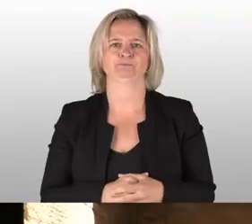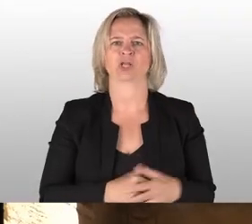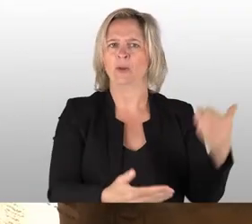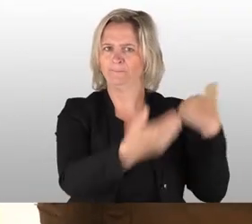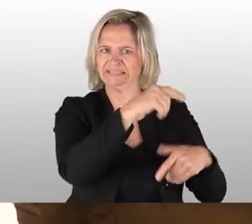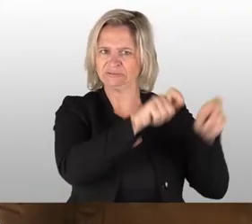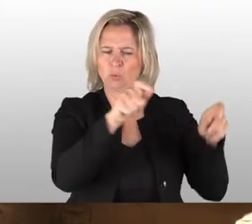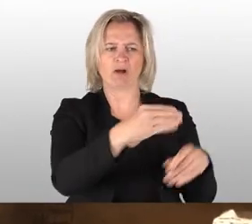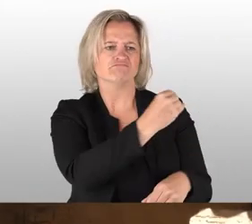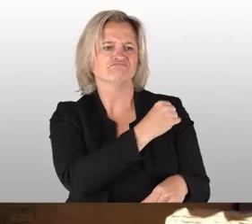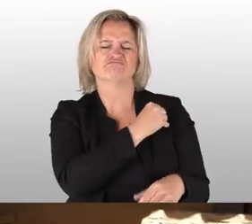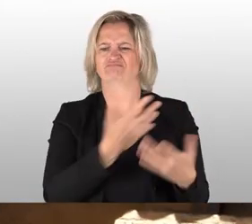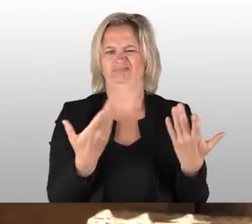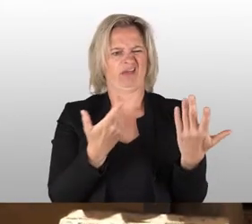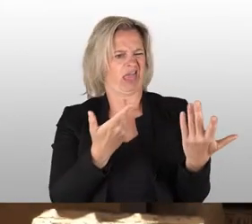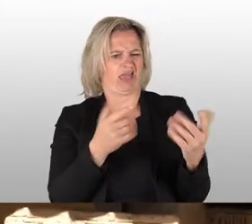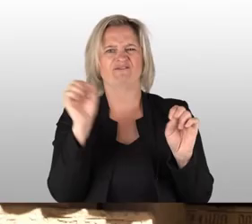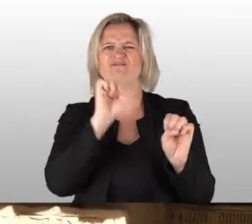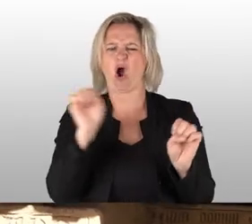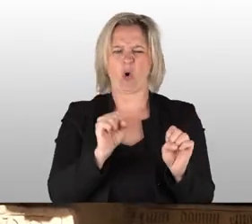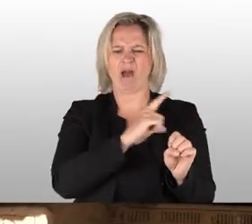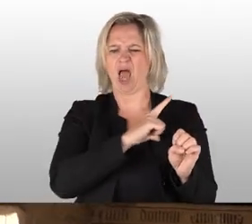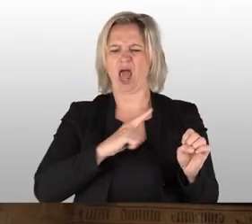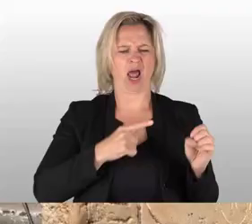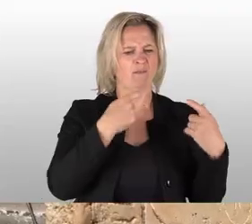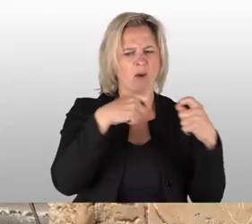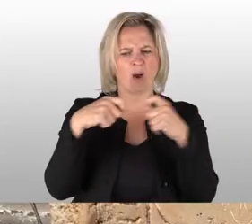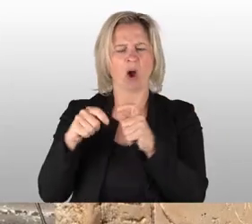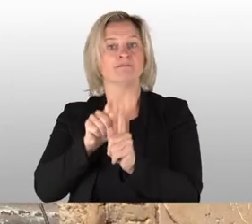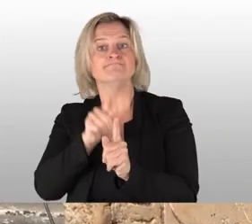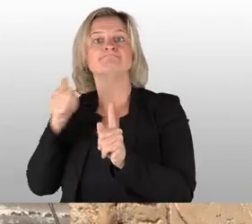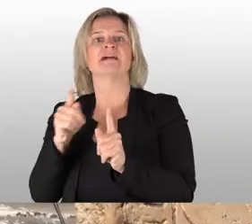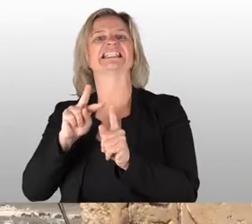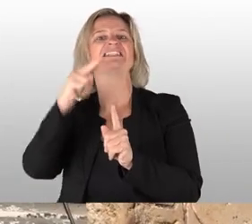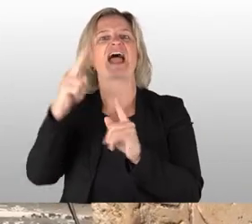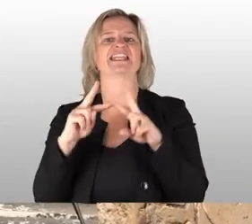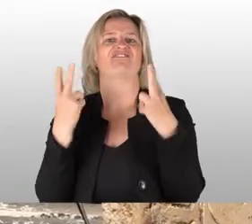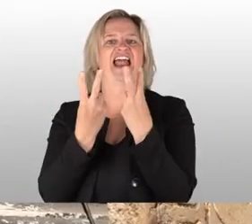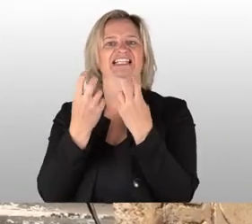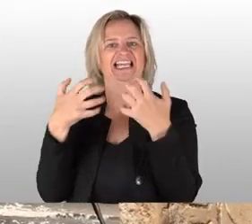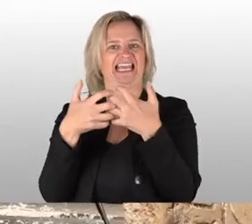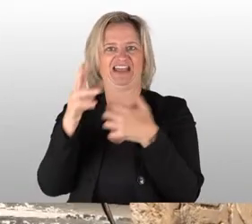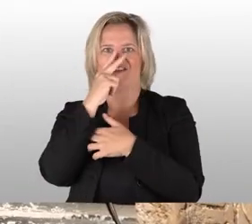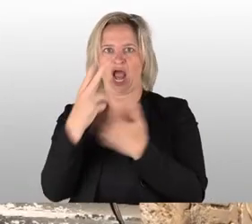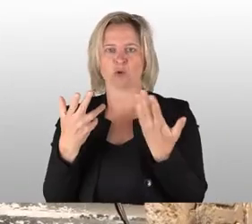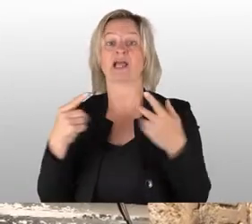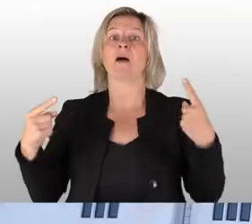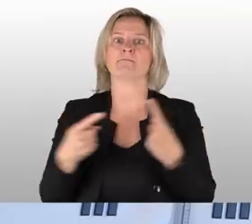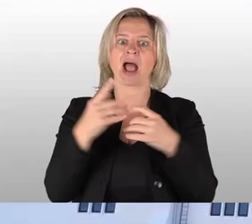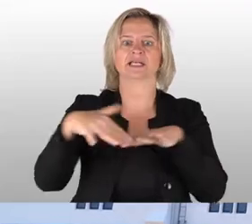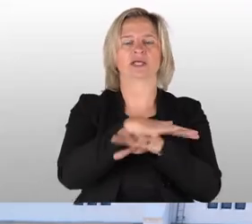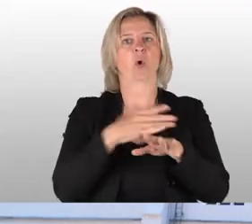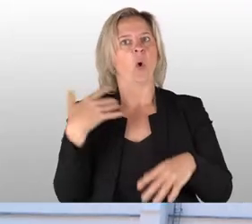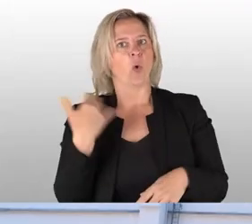wieder, naja wieso denn aber so lange, was war denn im Zweiten Weltkrieg? Glücklicherweise wurde Meißner vom Zweiten Weltkrieg fast komplett verschont.